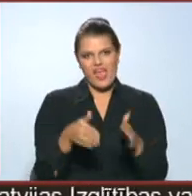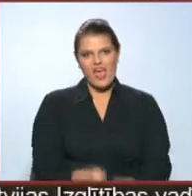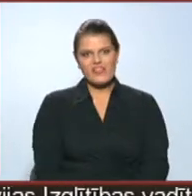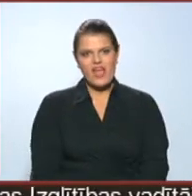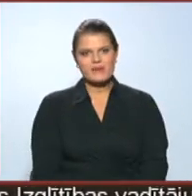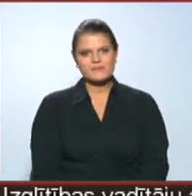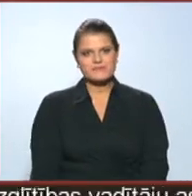Pāns, TV Spektrs.